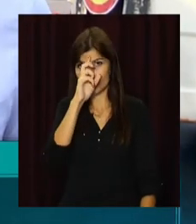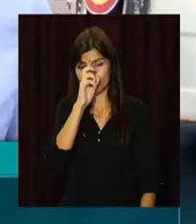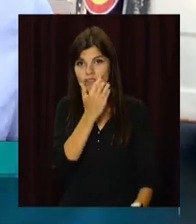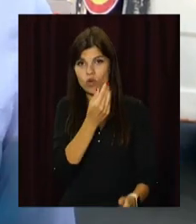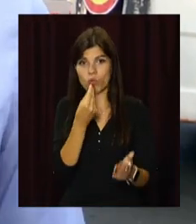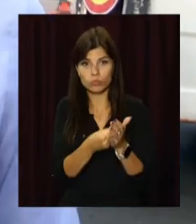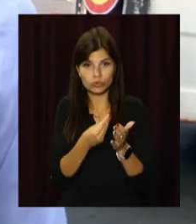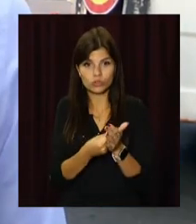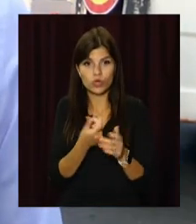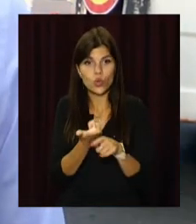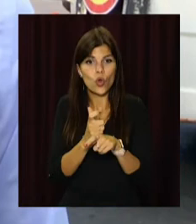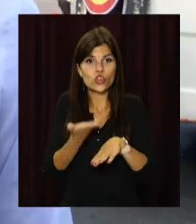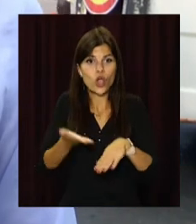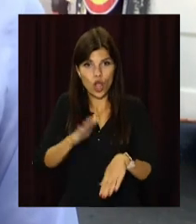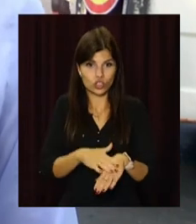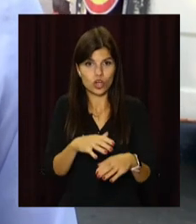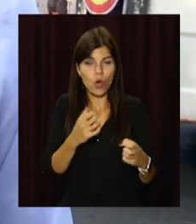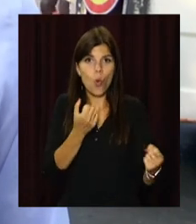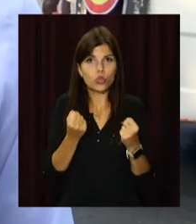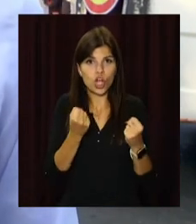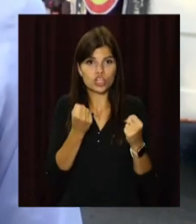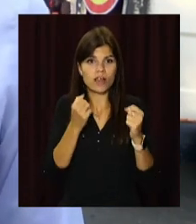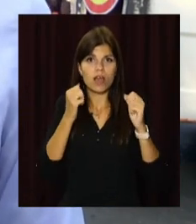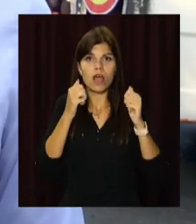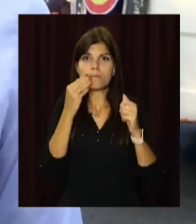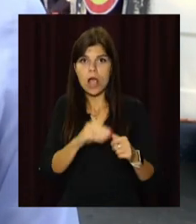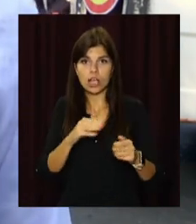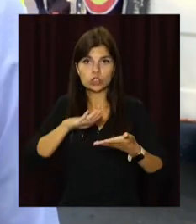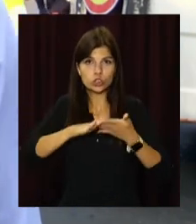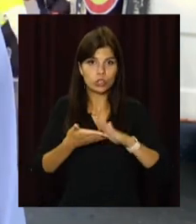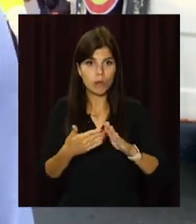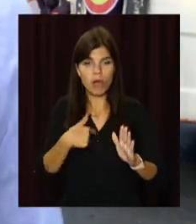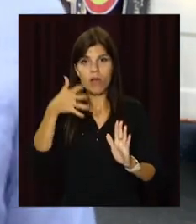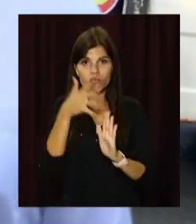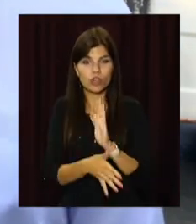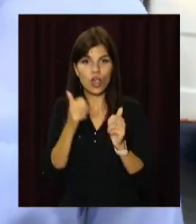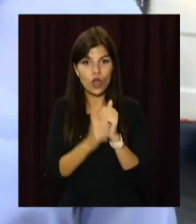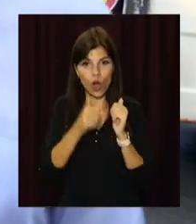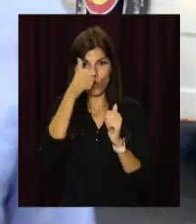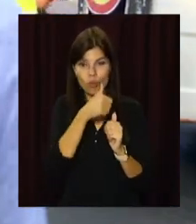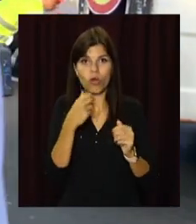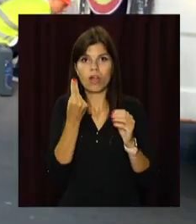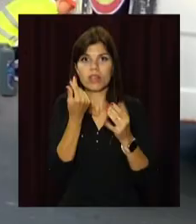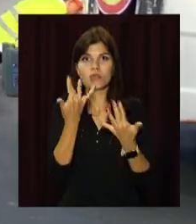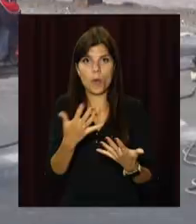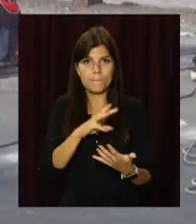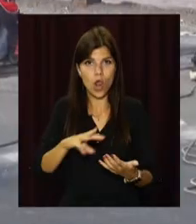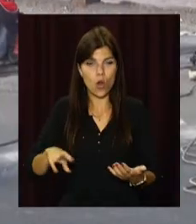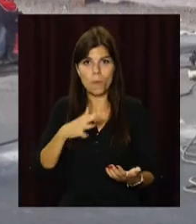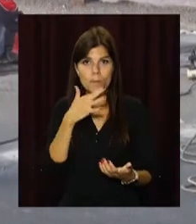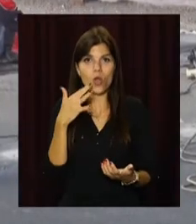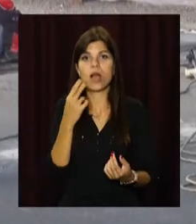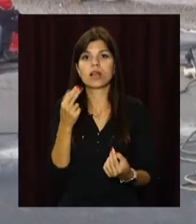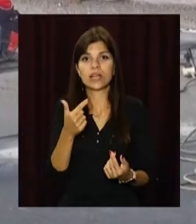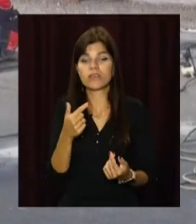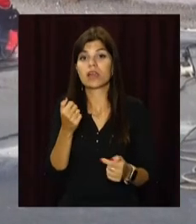дуже тяжко утримувати його в належному стані. Ми витрачаємо кожного року десятки мільйонів гривень. В